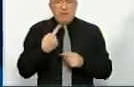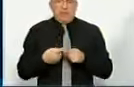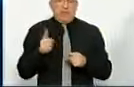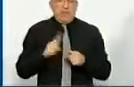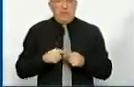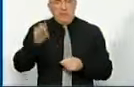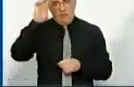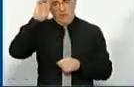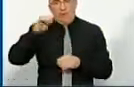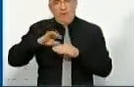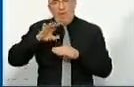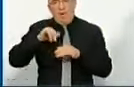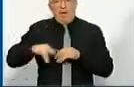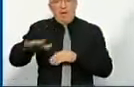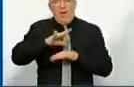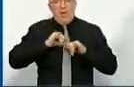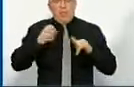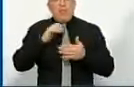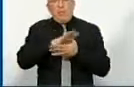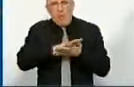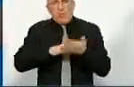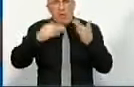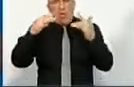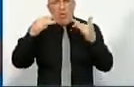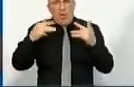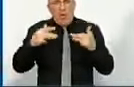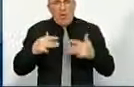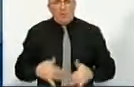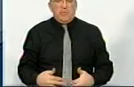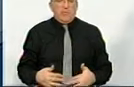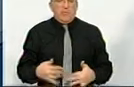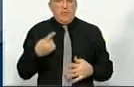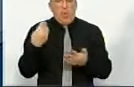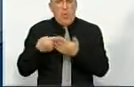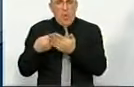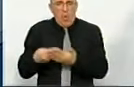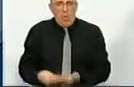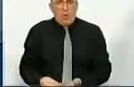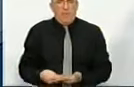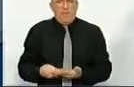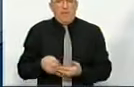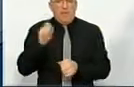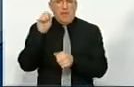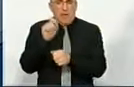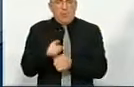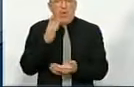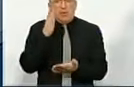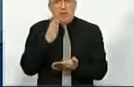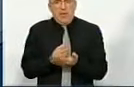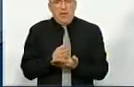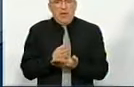Державний фонд рігінального розвитку. Я можу продовжувати цей перелік тих коштів, розпорядниками яких